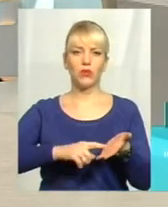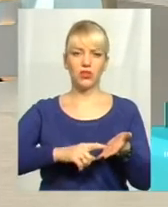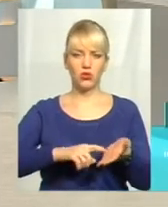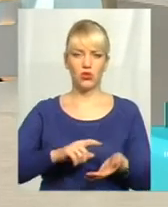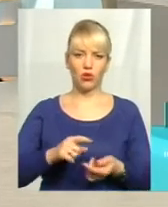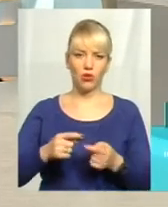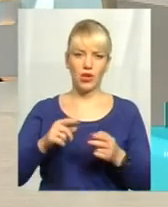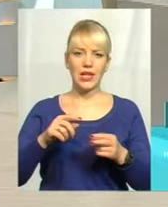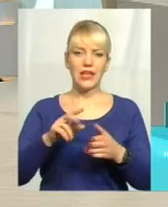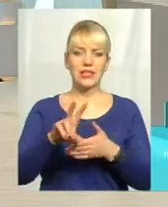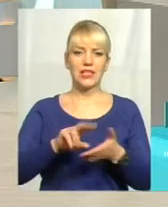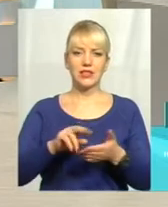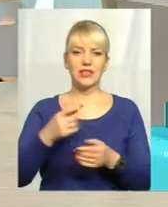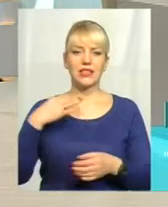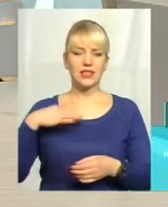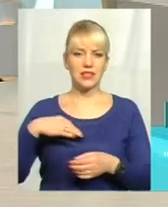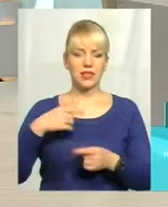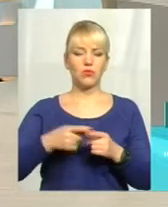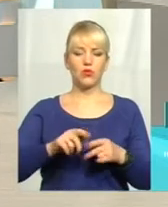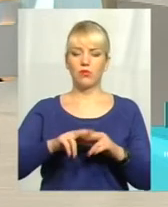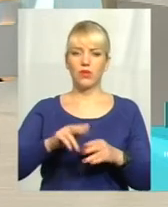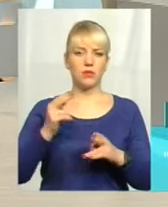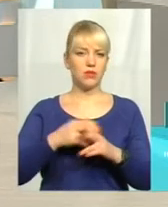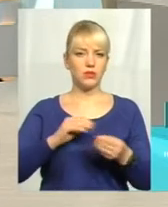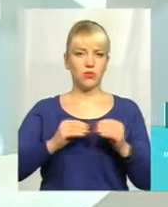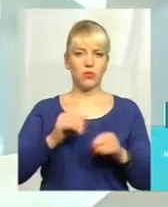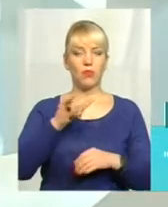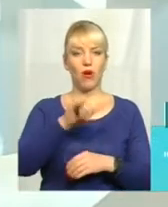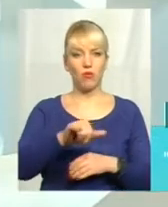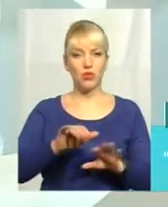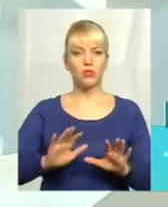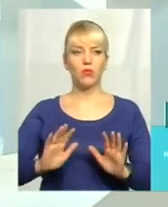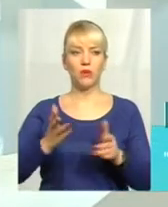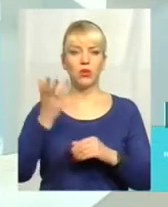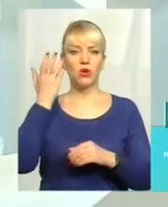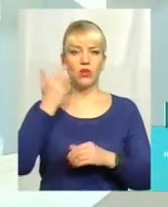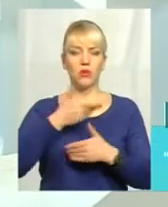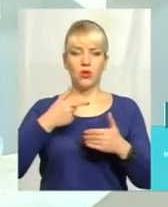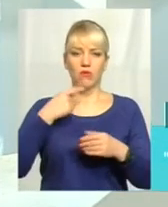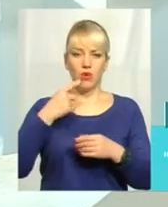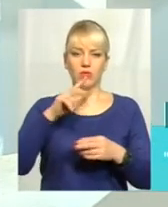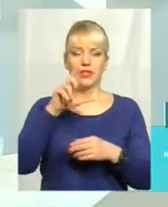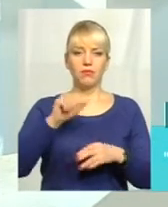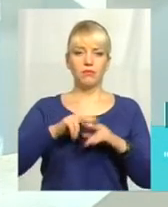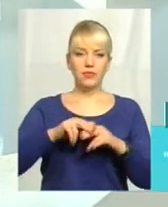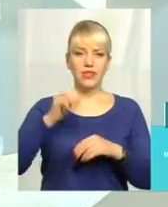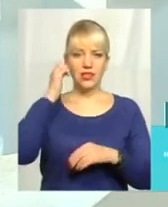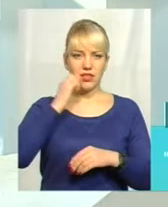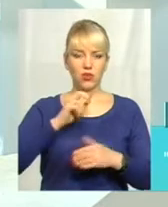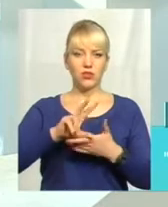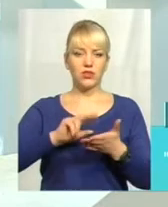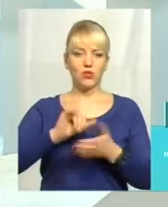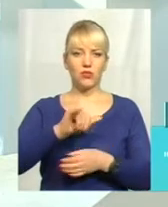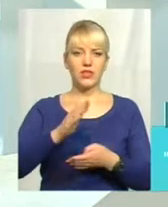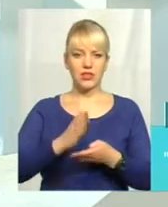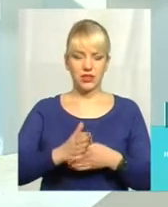син проїжджає по цьому паспорту без проблем. У вашому ж випадку, коли ми говоримо за паспорт старого зразка, він також у вас